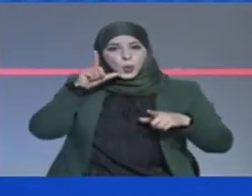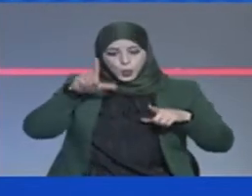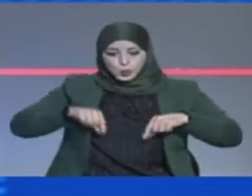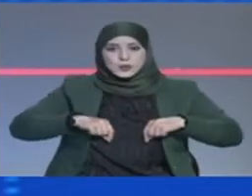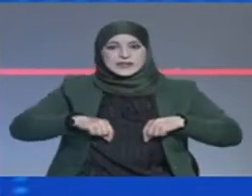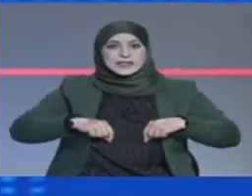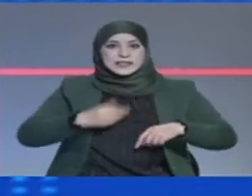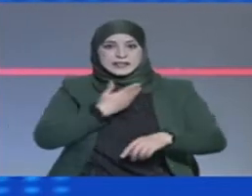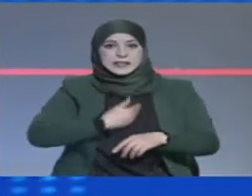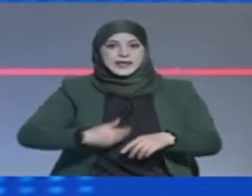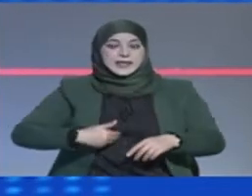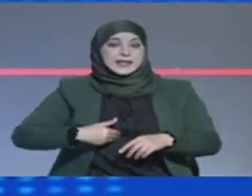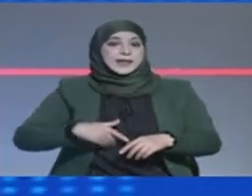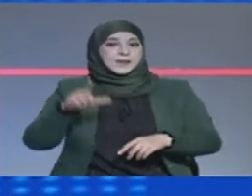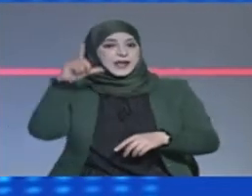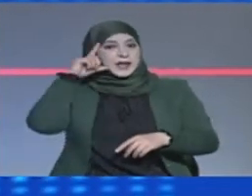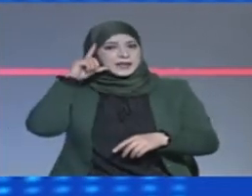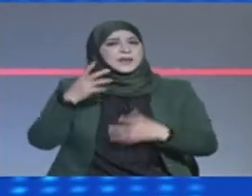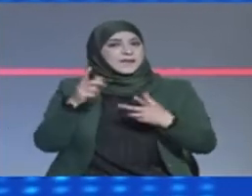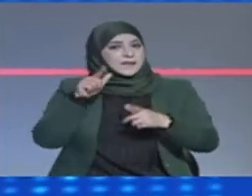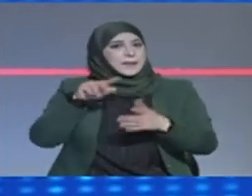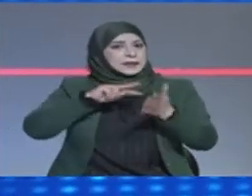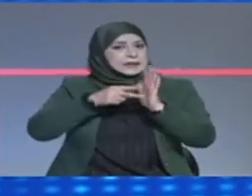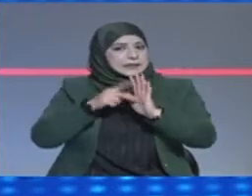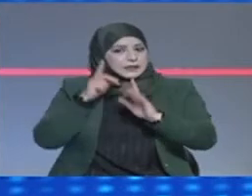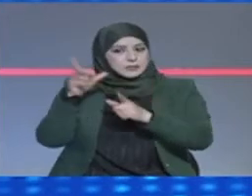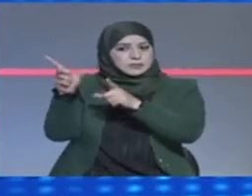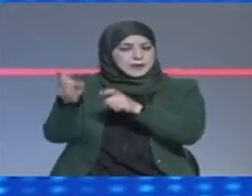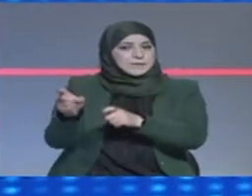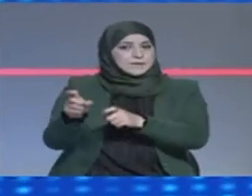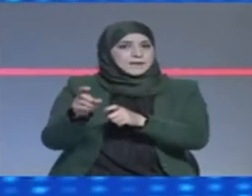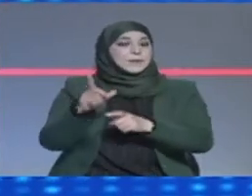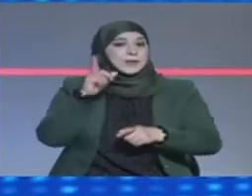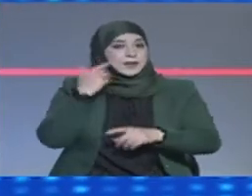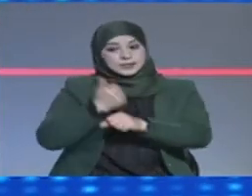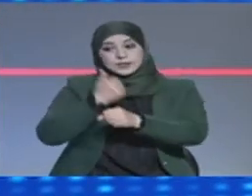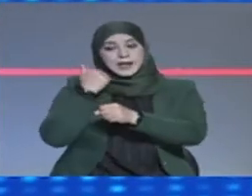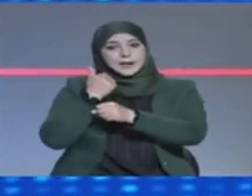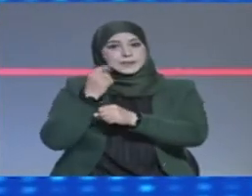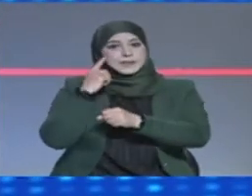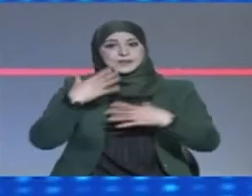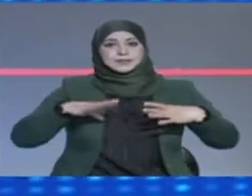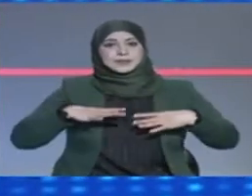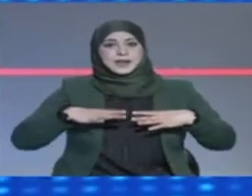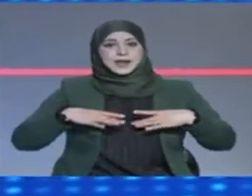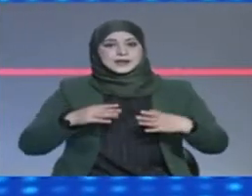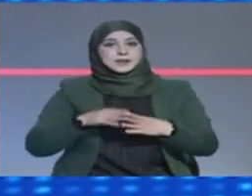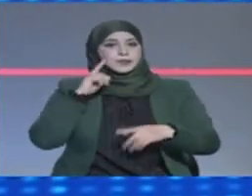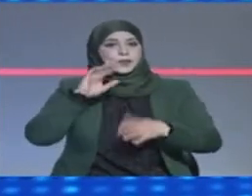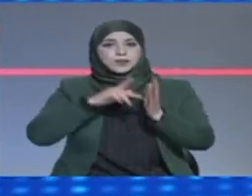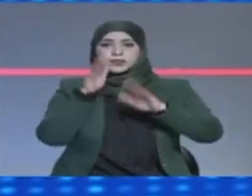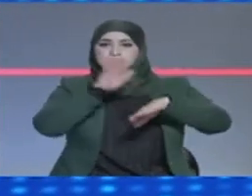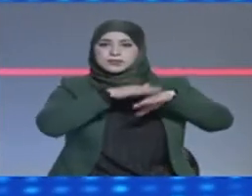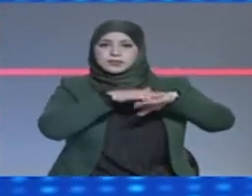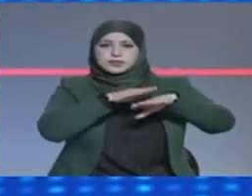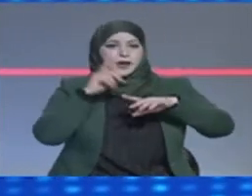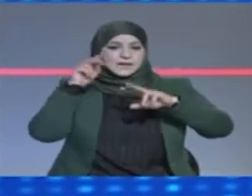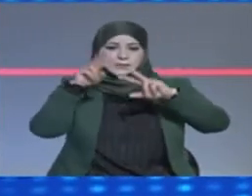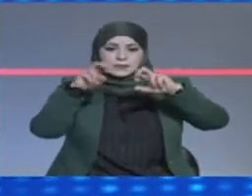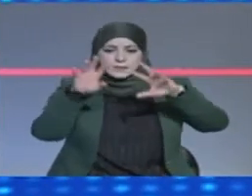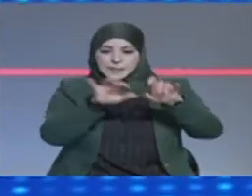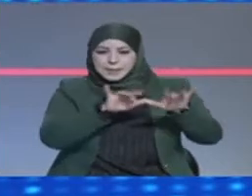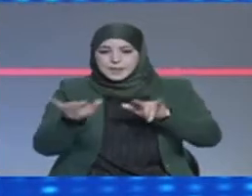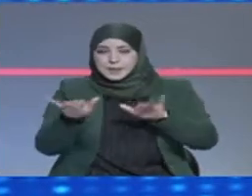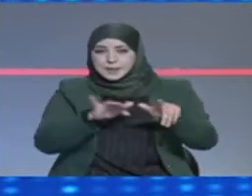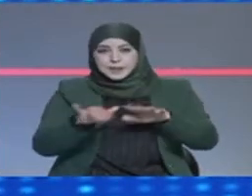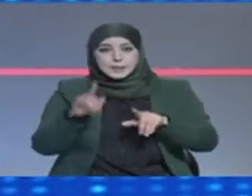داخلية حكومة الوفاق الوطنية الليبية فتح بشآغة أمس الأحد دعيتان إلى ضرورة فتح تحقيق سريع